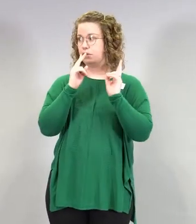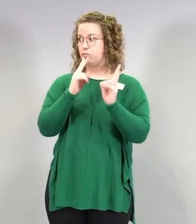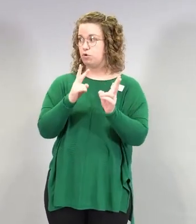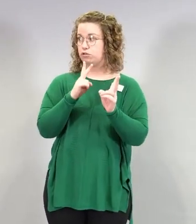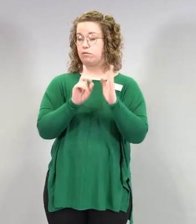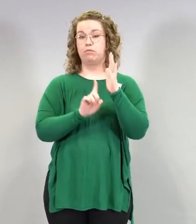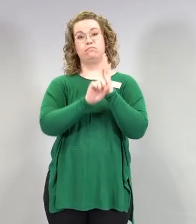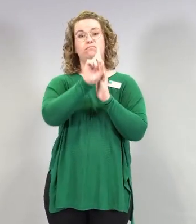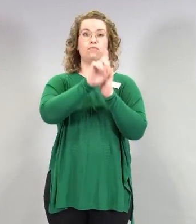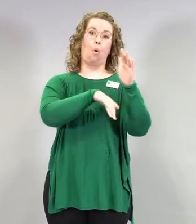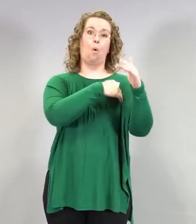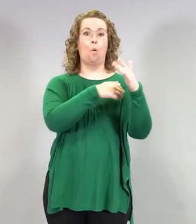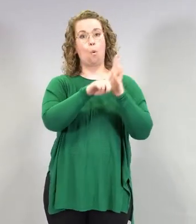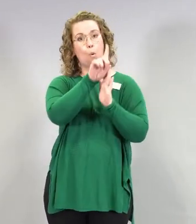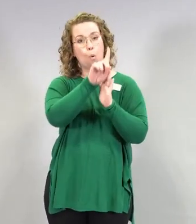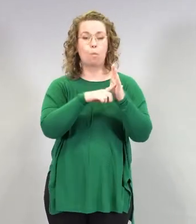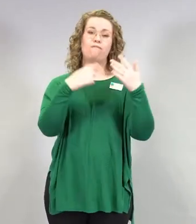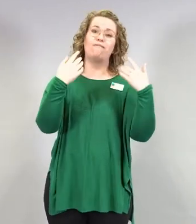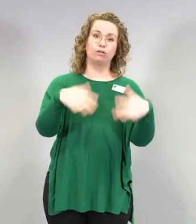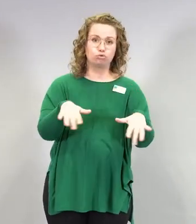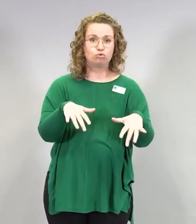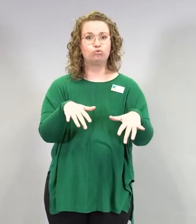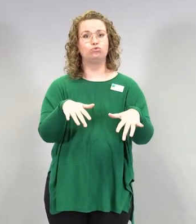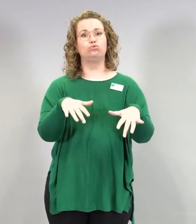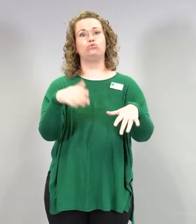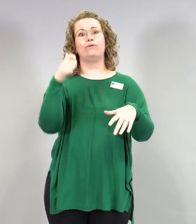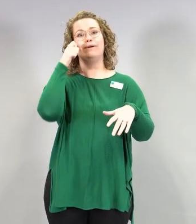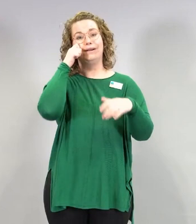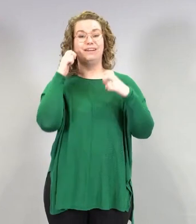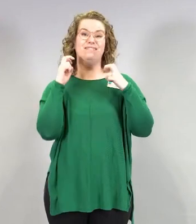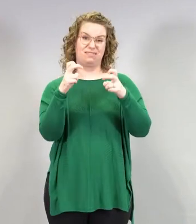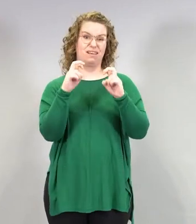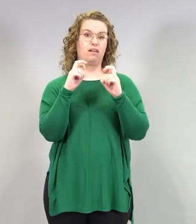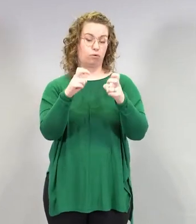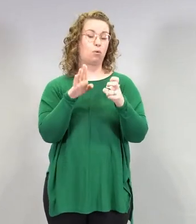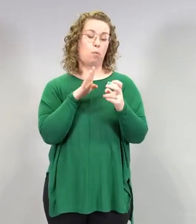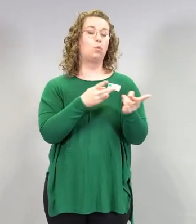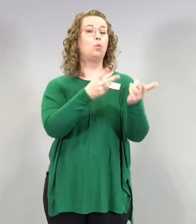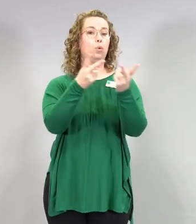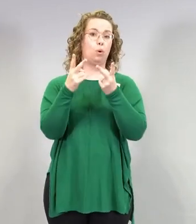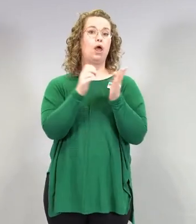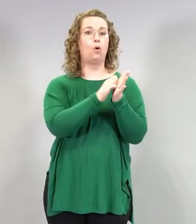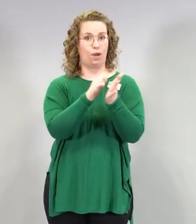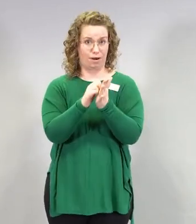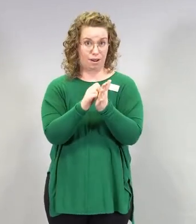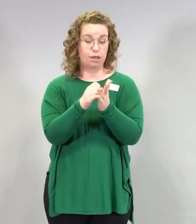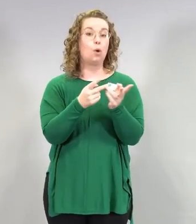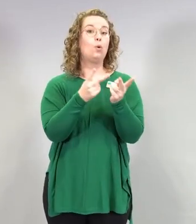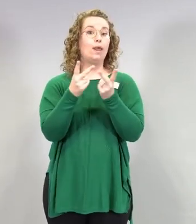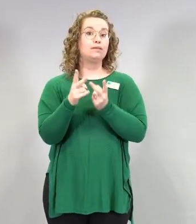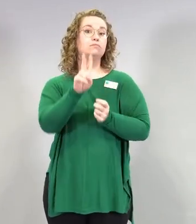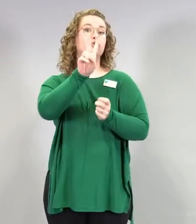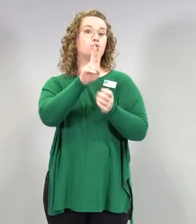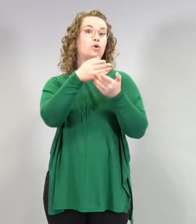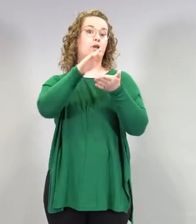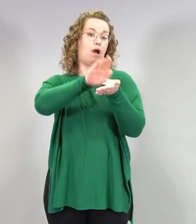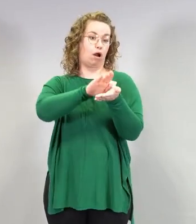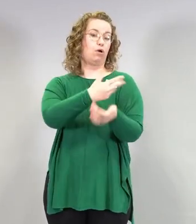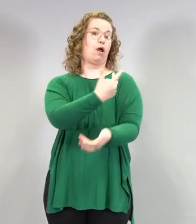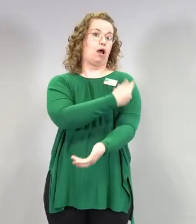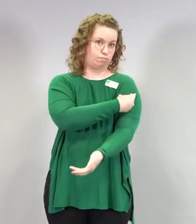lihastärky ja väsymys. Ja nämä ovat yleensä voimakkaampia sen toisen oireen jälkeen. Ja se, mitä on